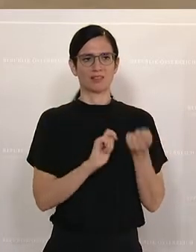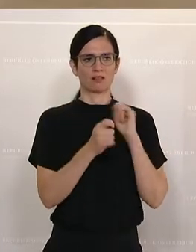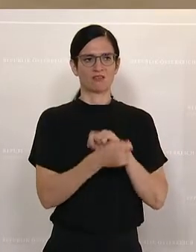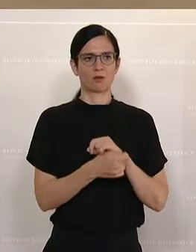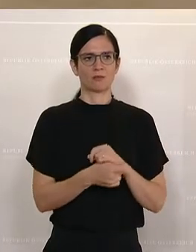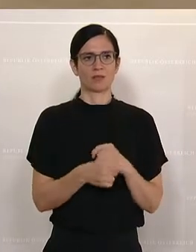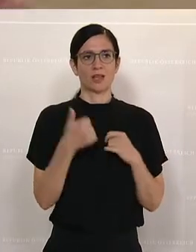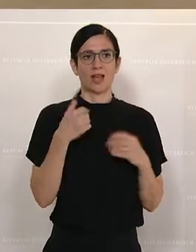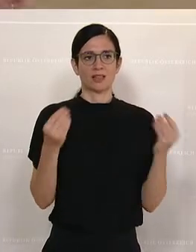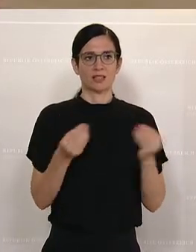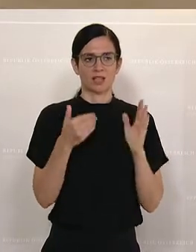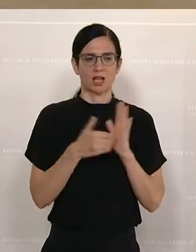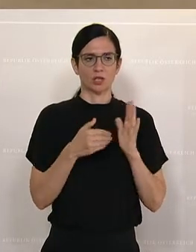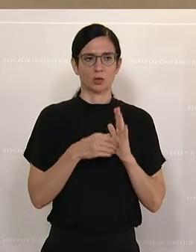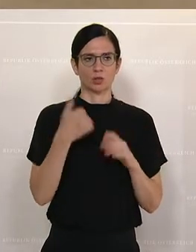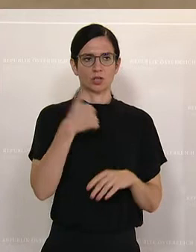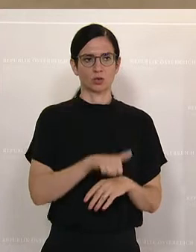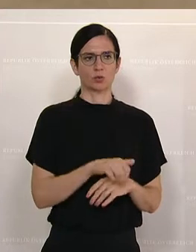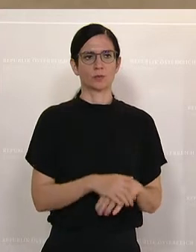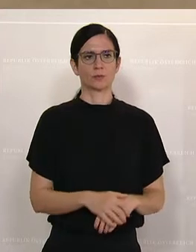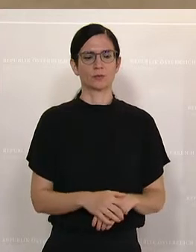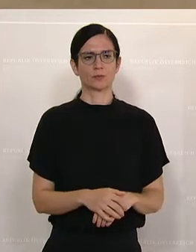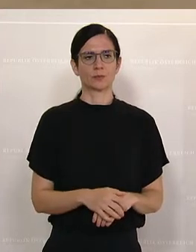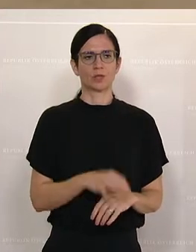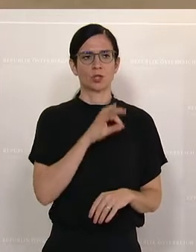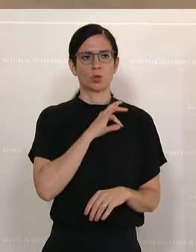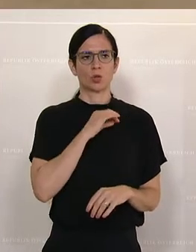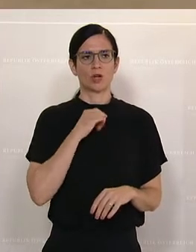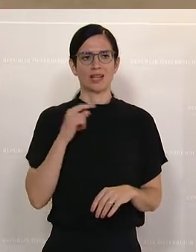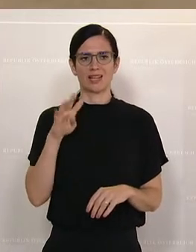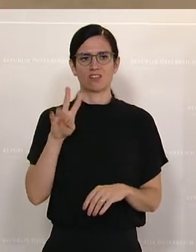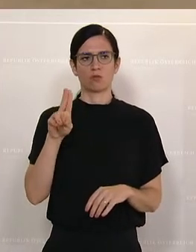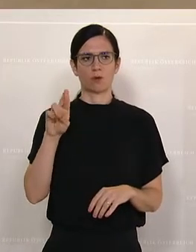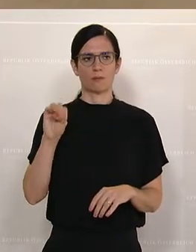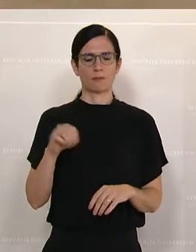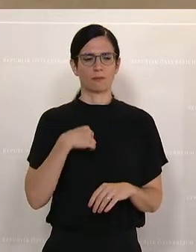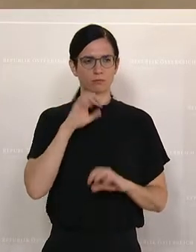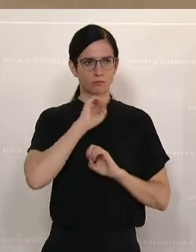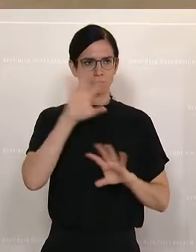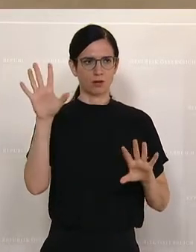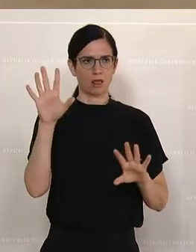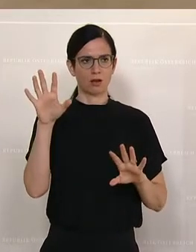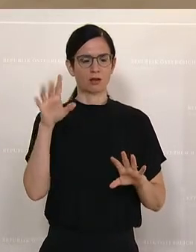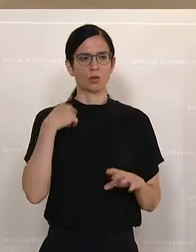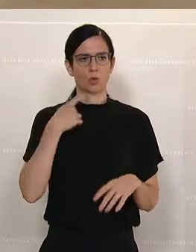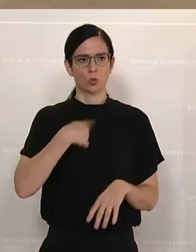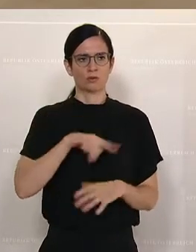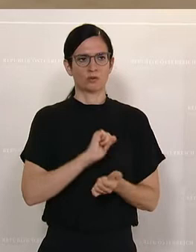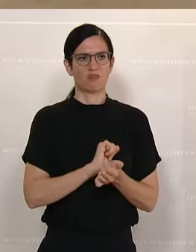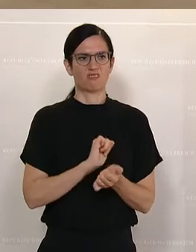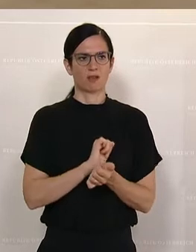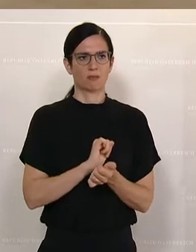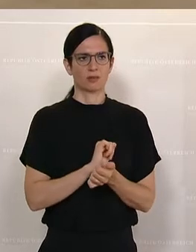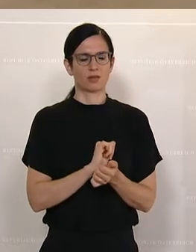Eines muss ich auch gleich sagen zum Kollegen Wurm, natürlich ist es unsere Aufgabe